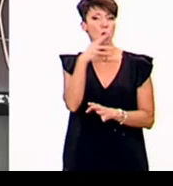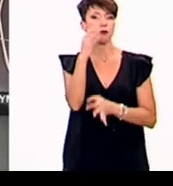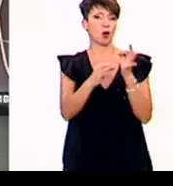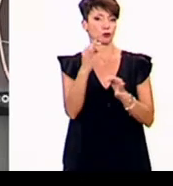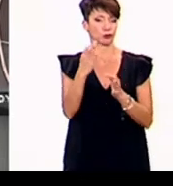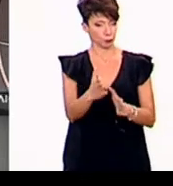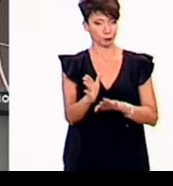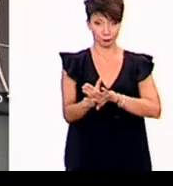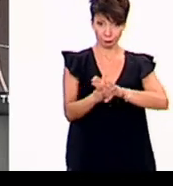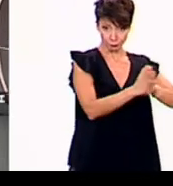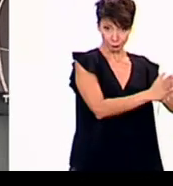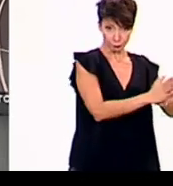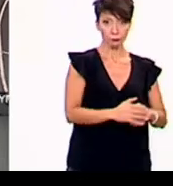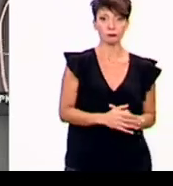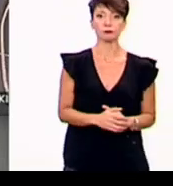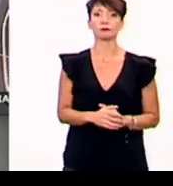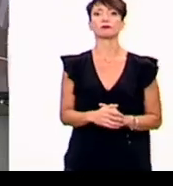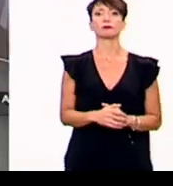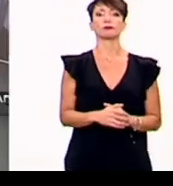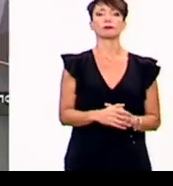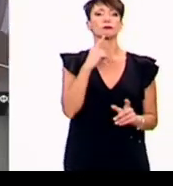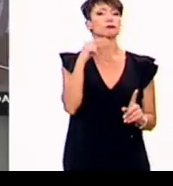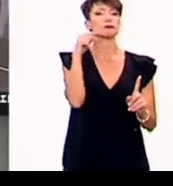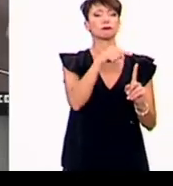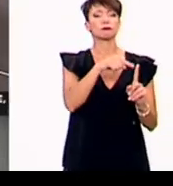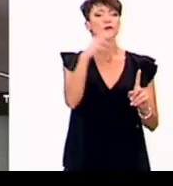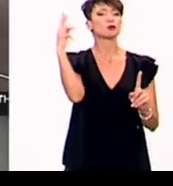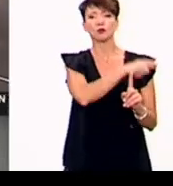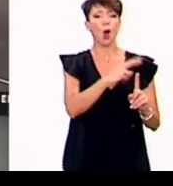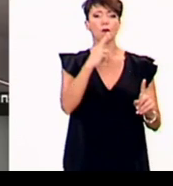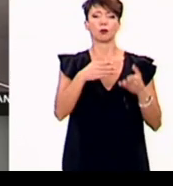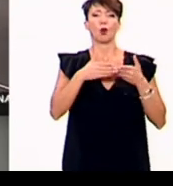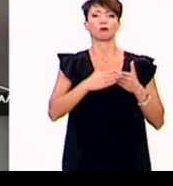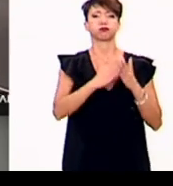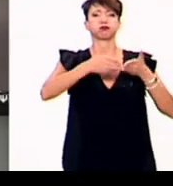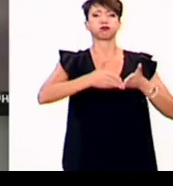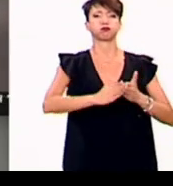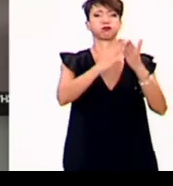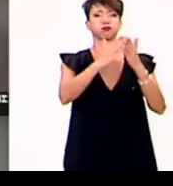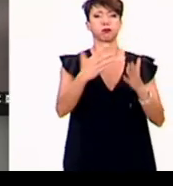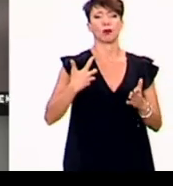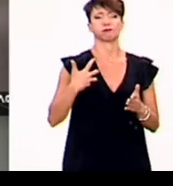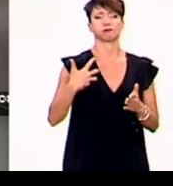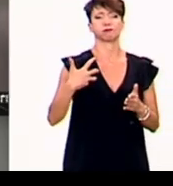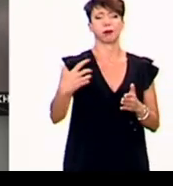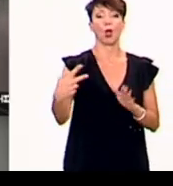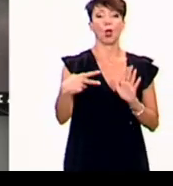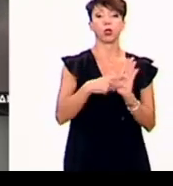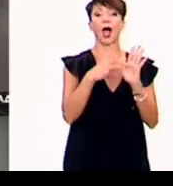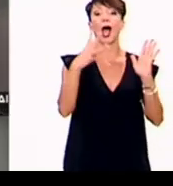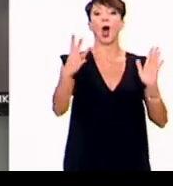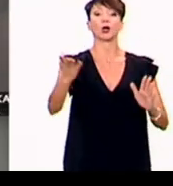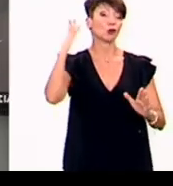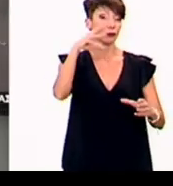Αλλάζουμε θέμα νέο γύρος αντιπαράθεσης. Πυροδοτούν οι διακοπές του Πρωθυπουργού με τη Θαλαμιγό του εφοπλιστή Περιγίου Παναγόπουλου το καλοκαίρι του 2018.